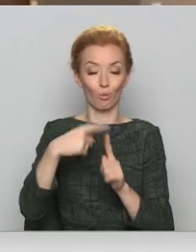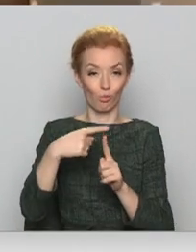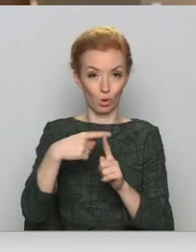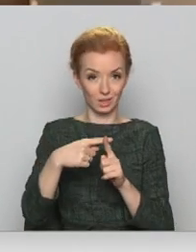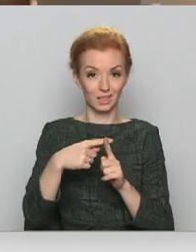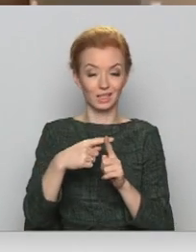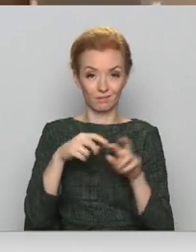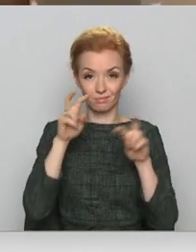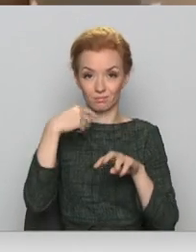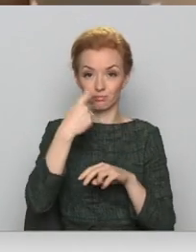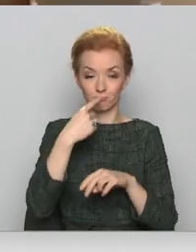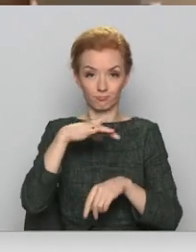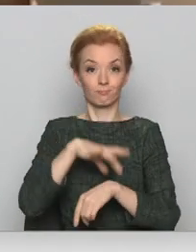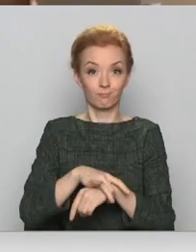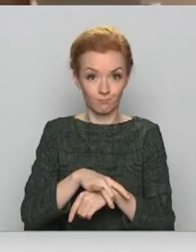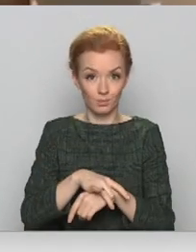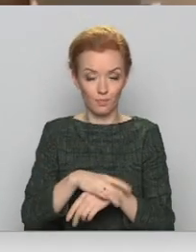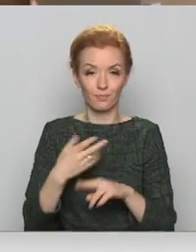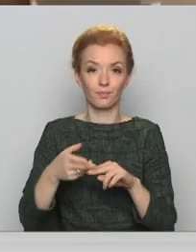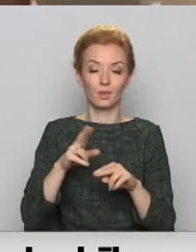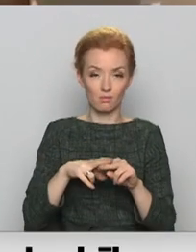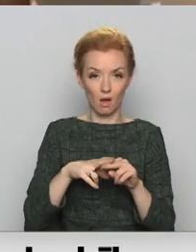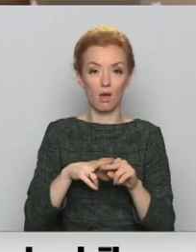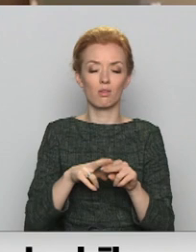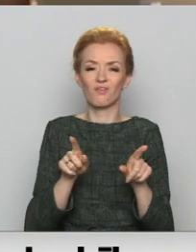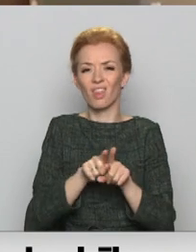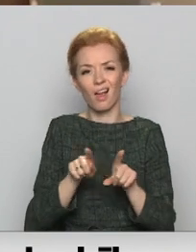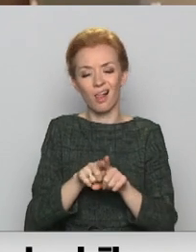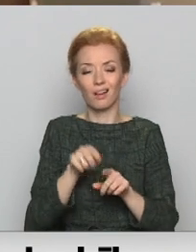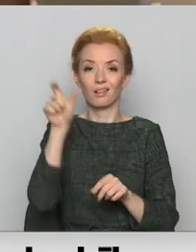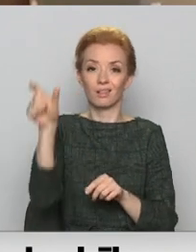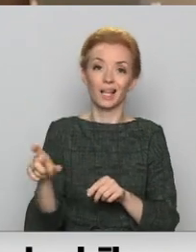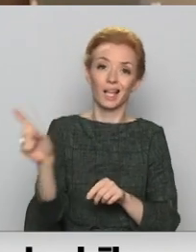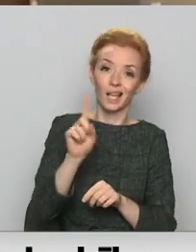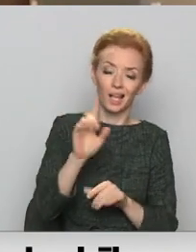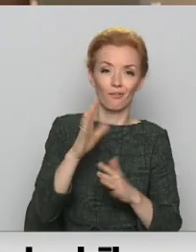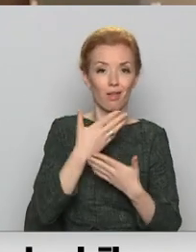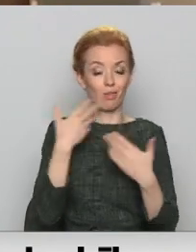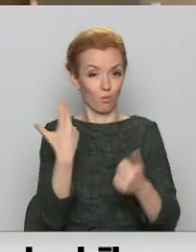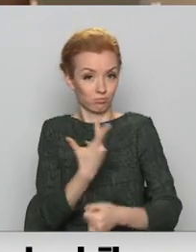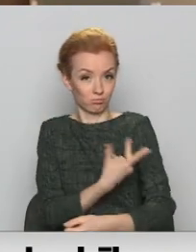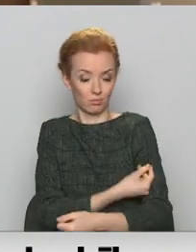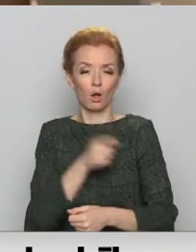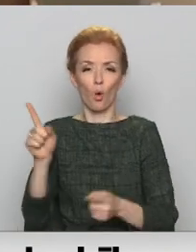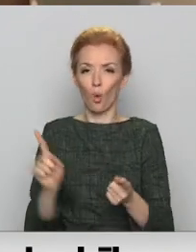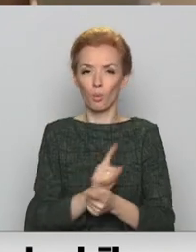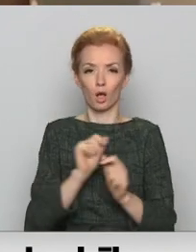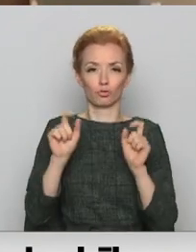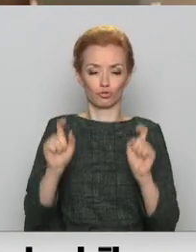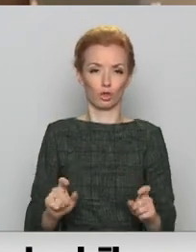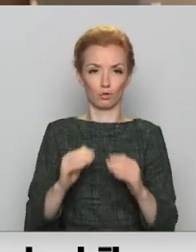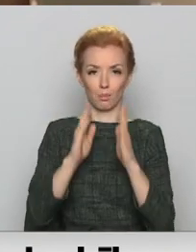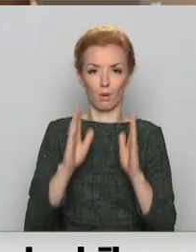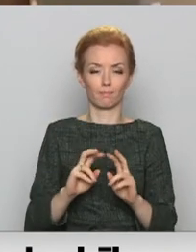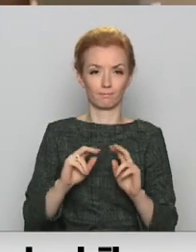testa rezultātu, tad neatkarīgi no tā, ir vakcinēts vai nevakcinēts, dodas mājas izolācijā un